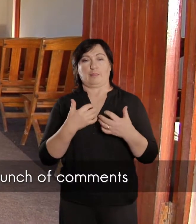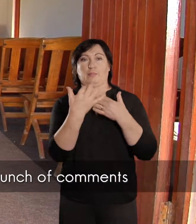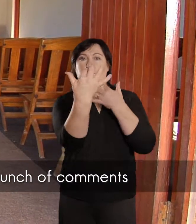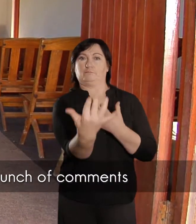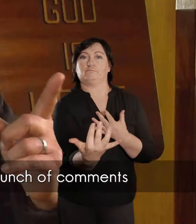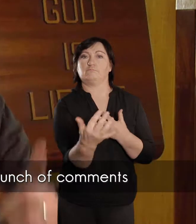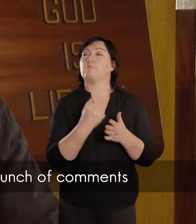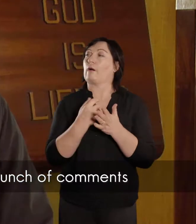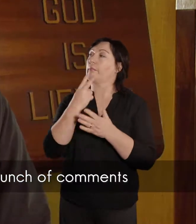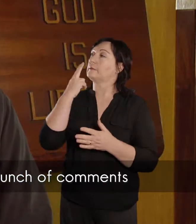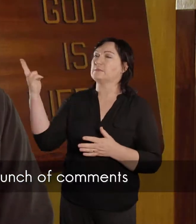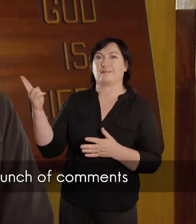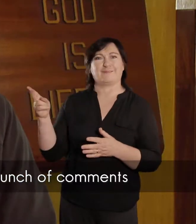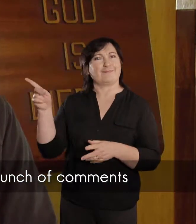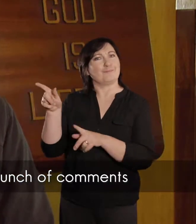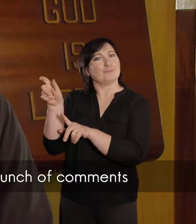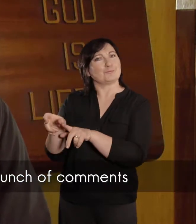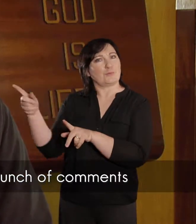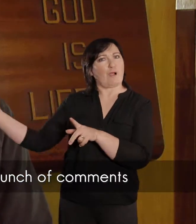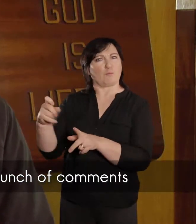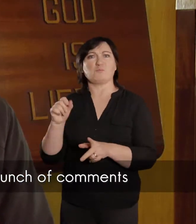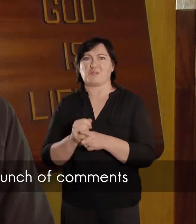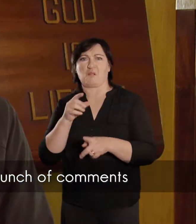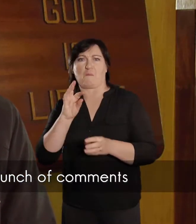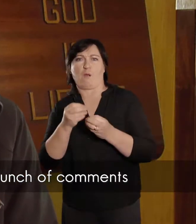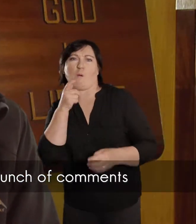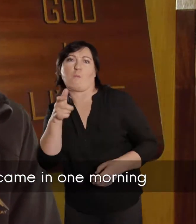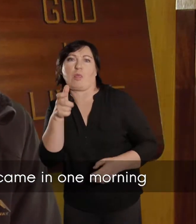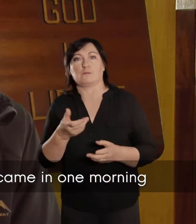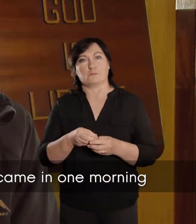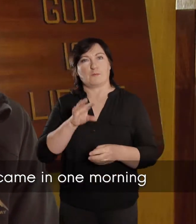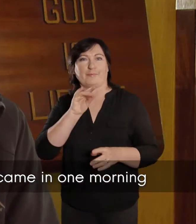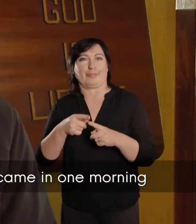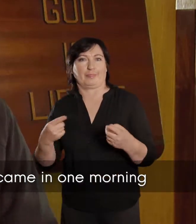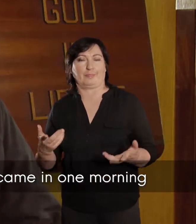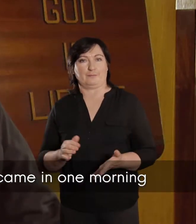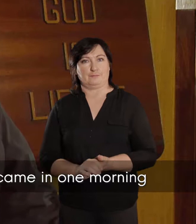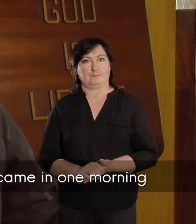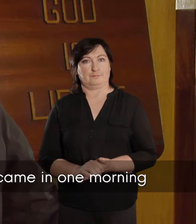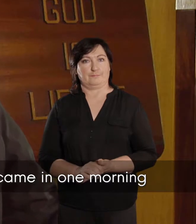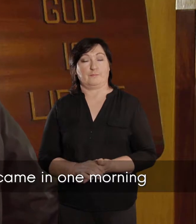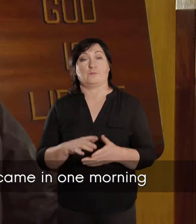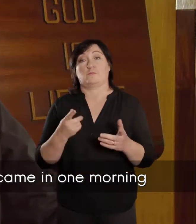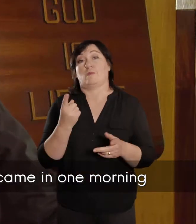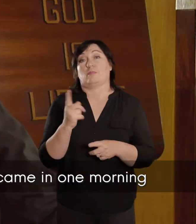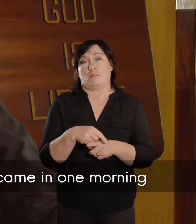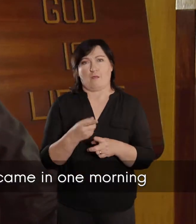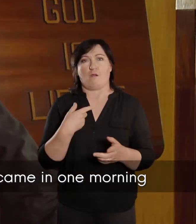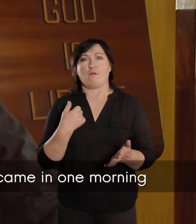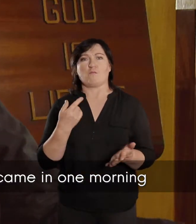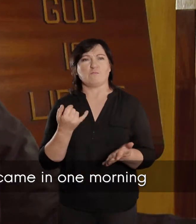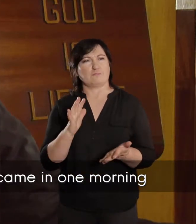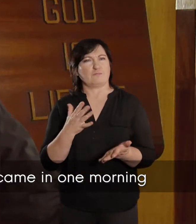en, die hy ene sal een klomp kom en sla maak, of, of sekere soort van goed, ek het al hier ingekom, wat bedelik